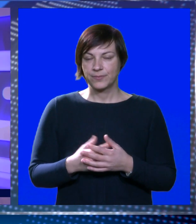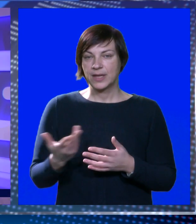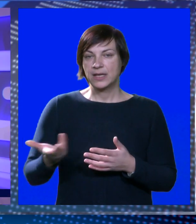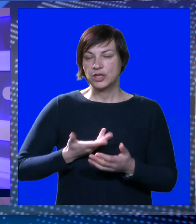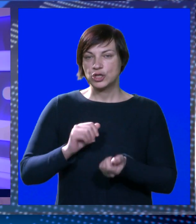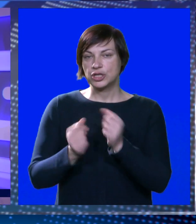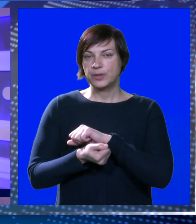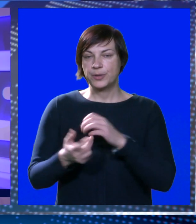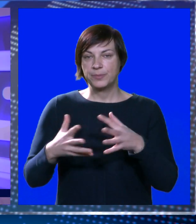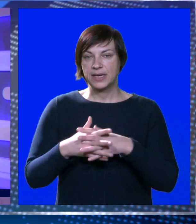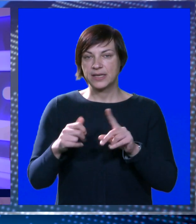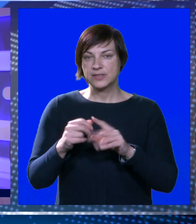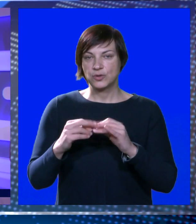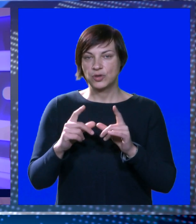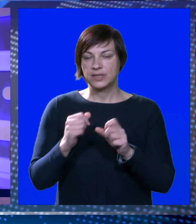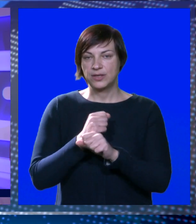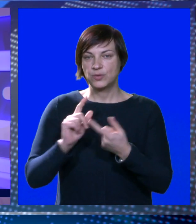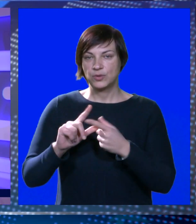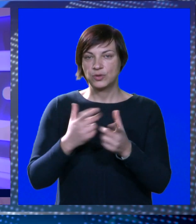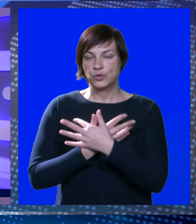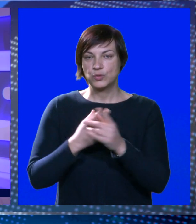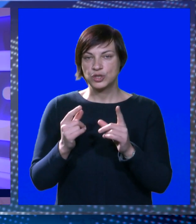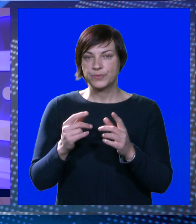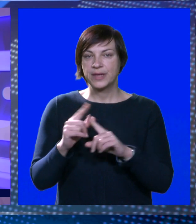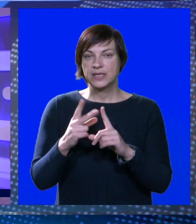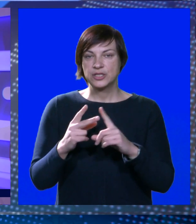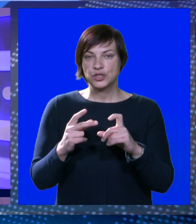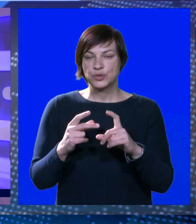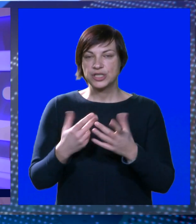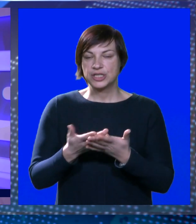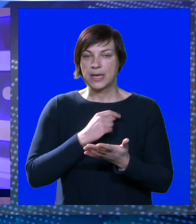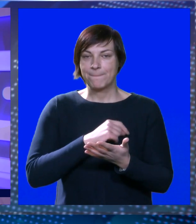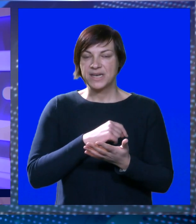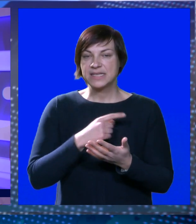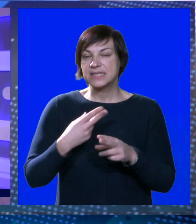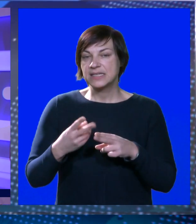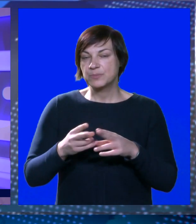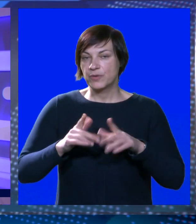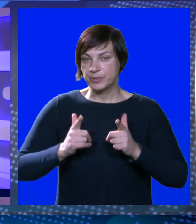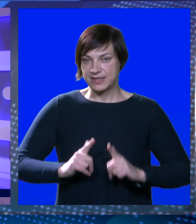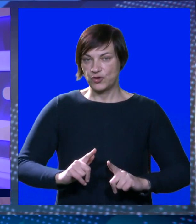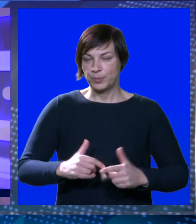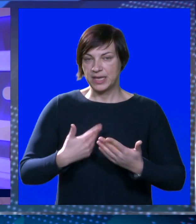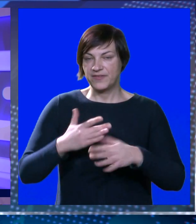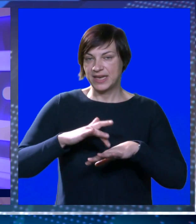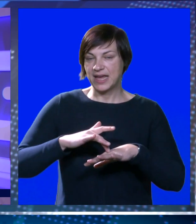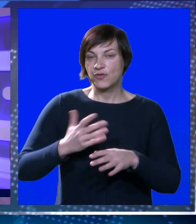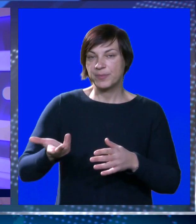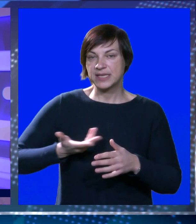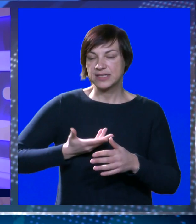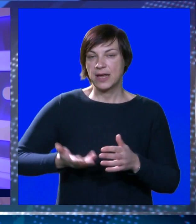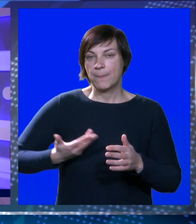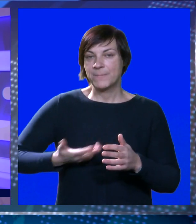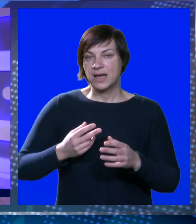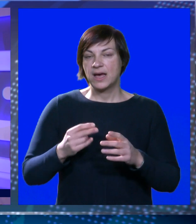Došlo je do promjena u gradskom Kotaru Gruž. Naime, Stjepan Đurićić svoj mandat predsjednika zbog obaveze stavi u mirovanje, a na njegovo mjesto